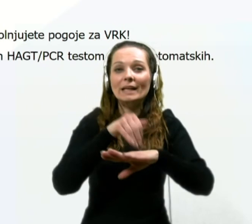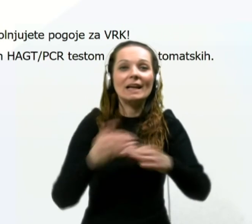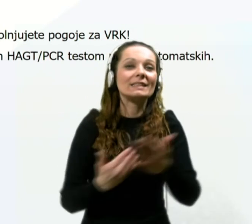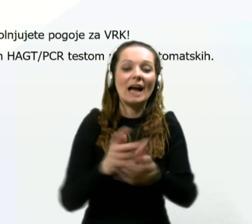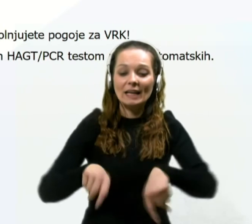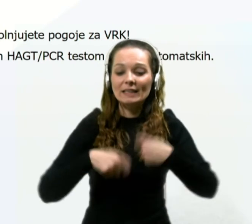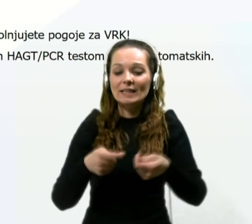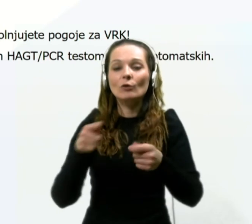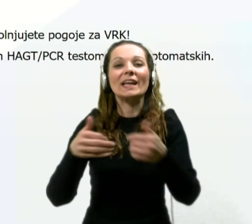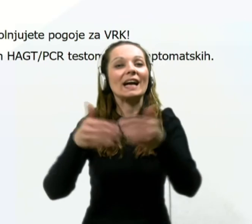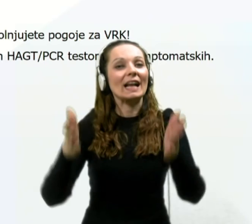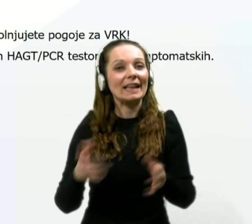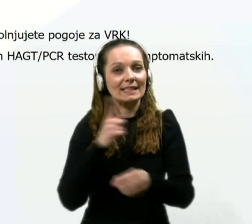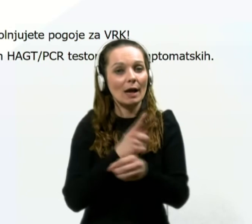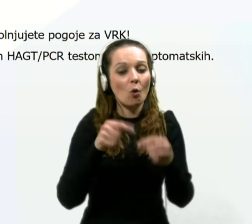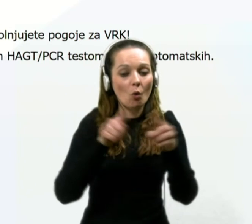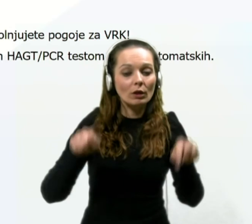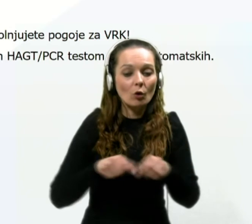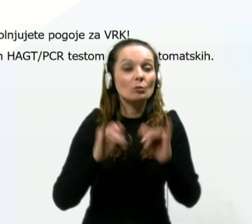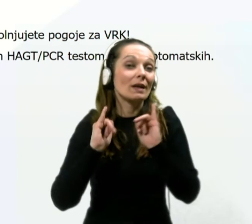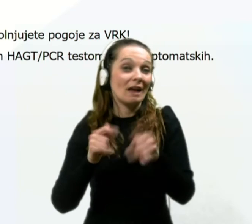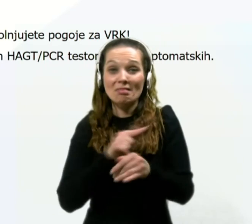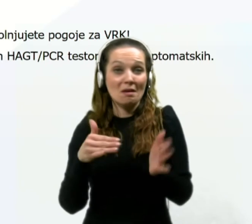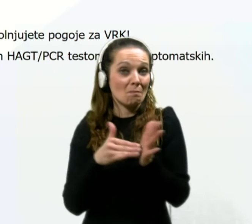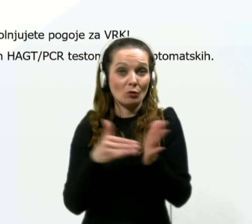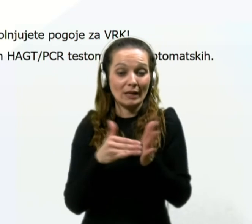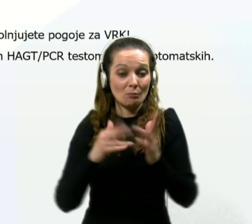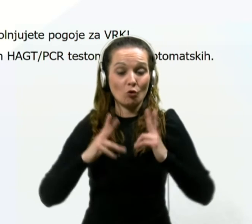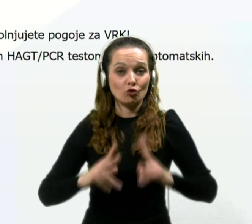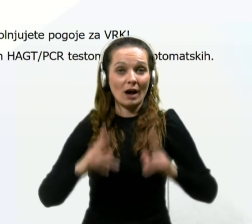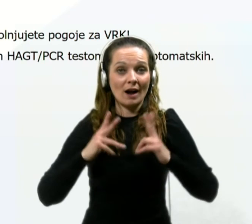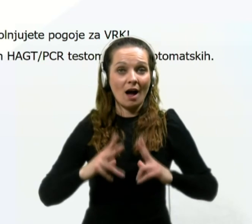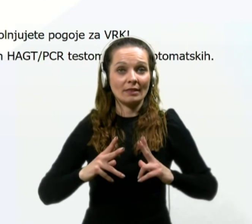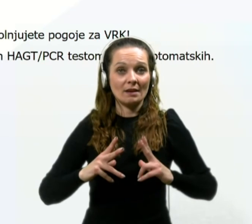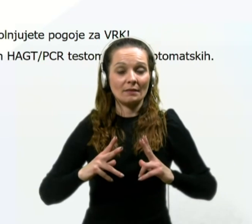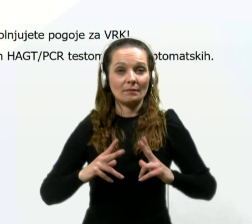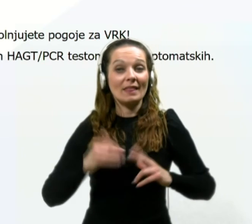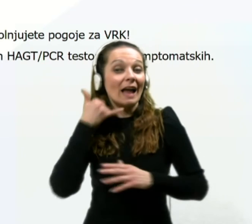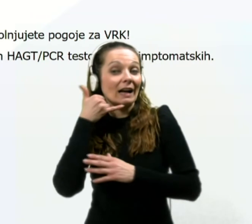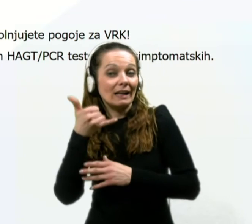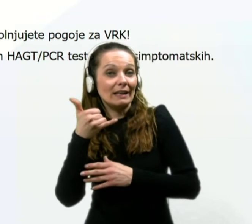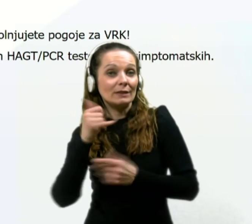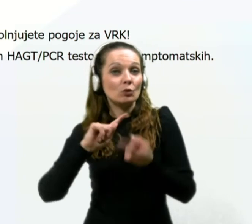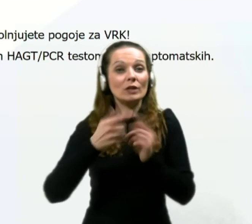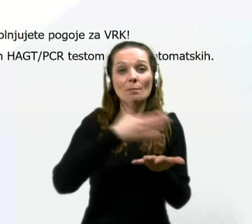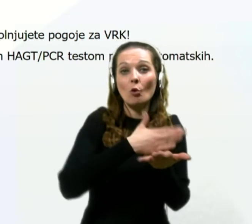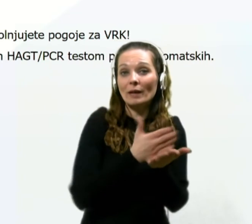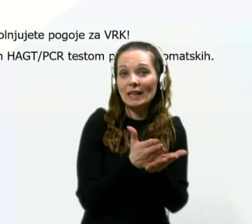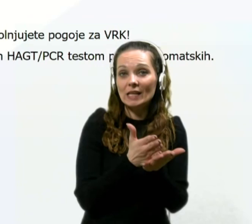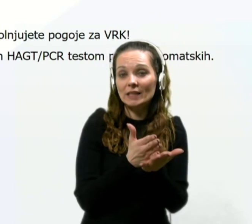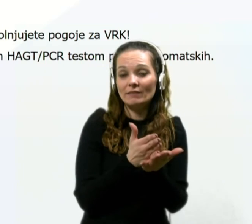izdajo te karantenske odločbe in pravzaprav sploh ni potrebno čakati na klic, na opredelitve